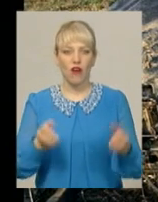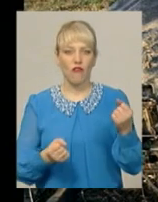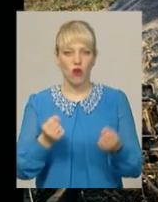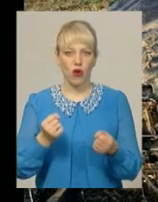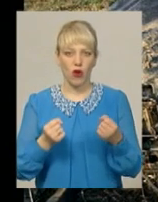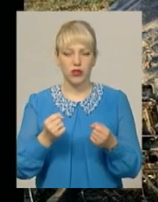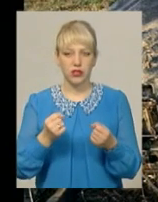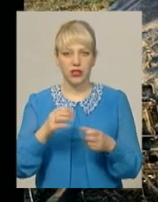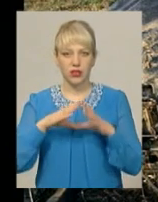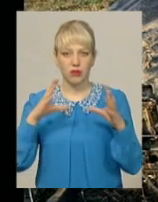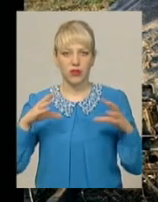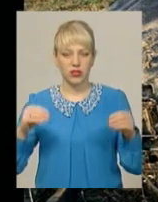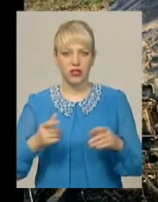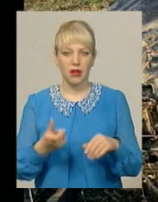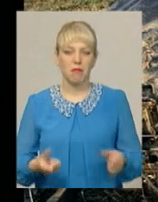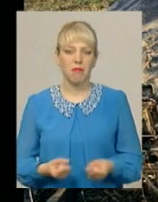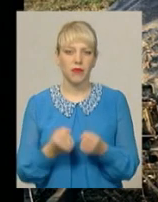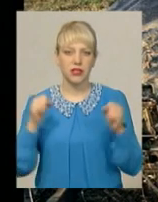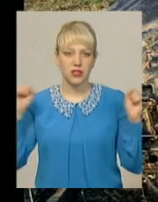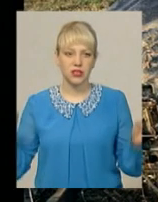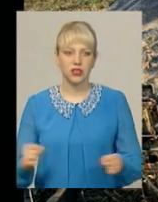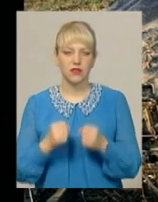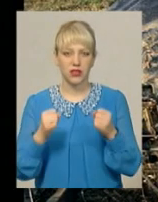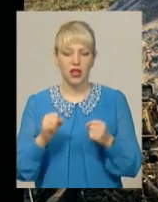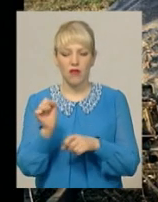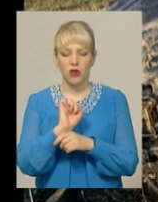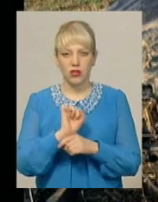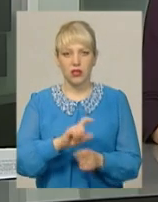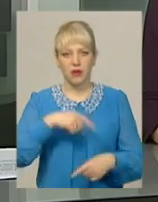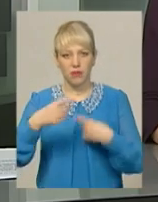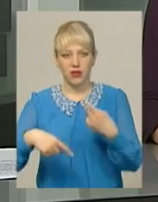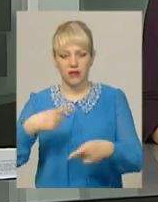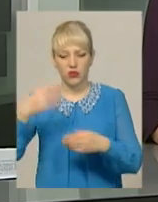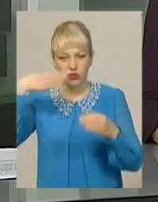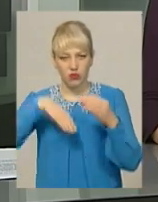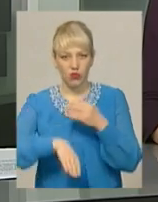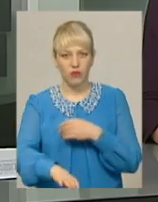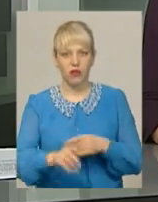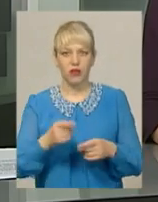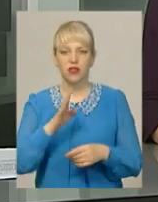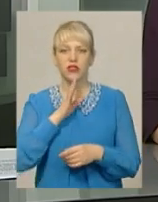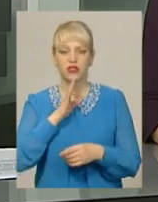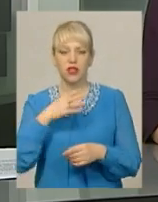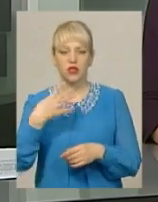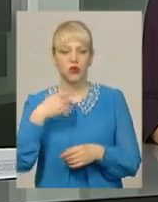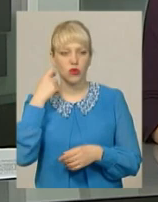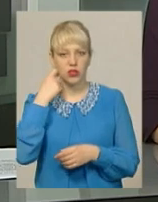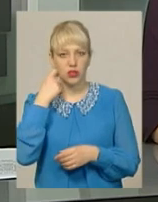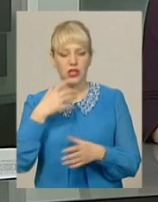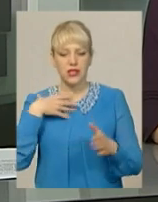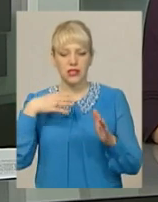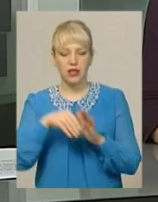перевищив швидкість, автівка з'їхала у Кувет і перекинулася. Пасажирка автомобіля, 40-річна Кам'ячанка, загинула на місці аварії.